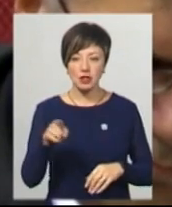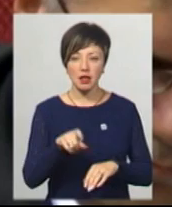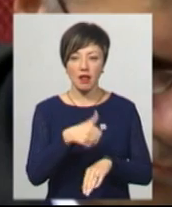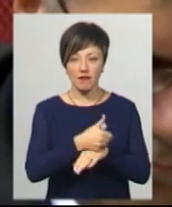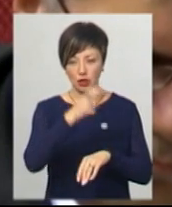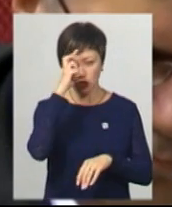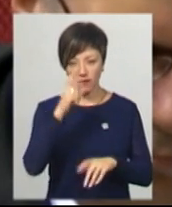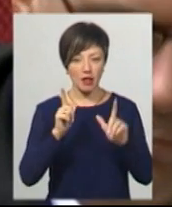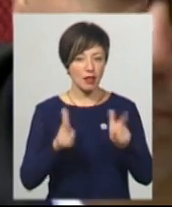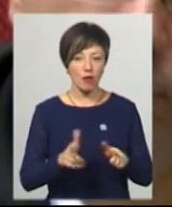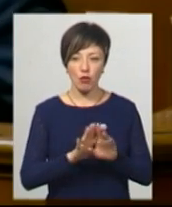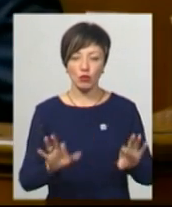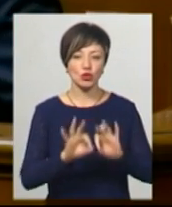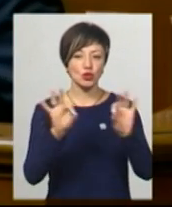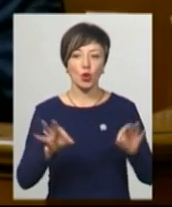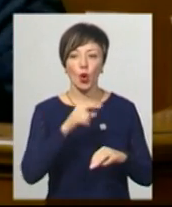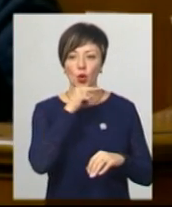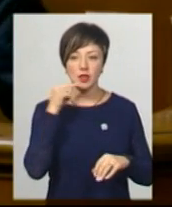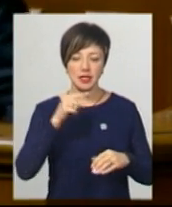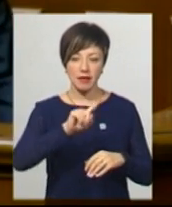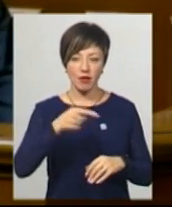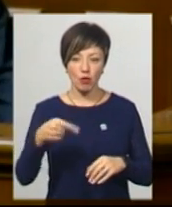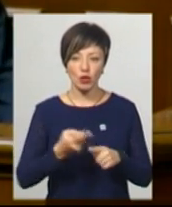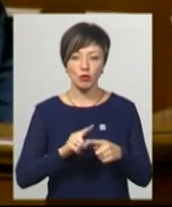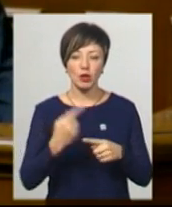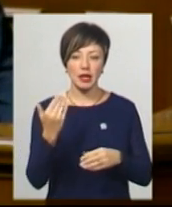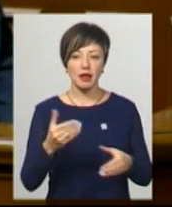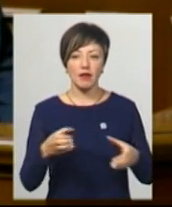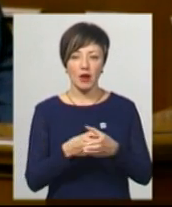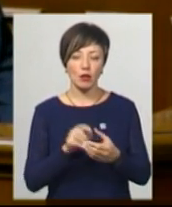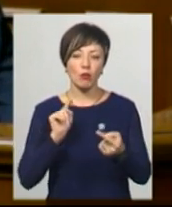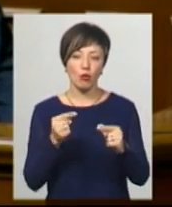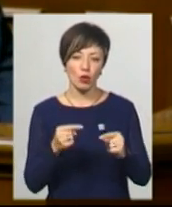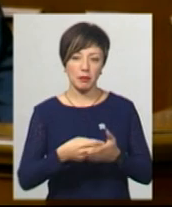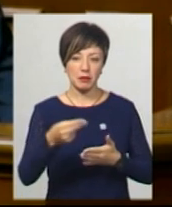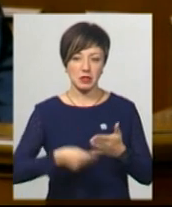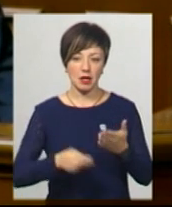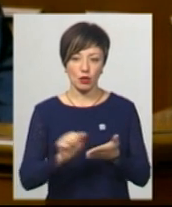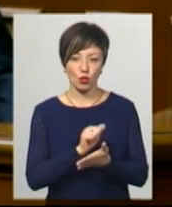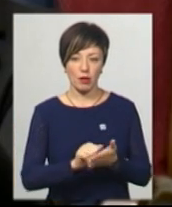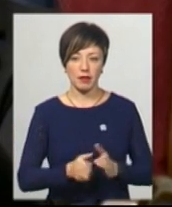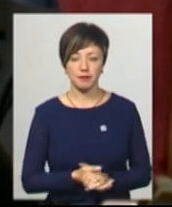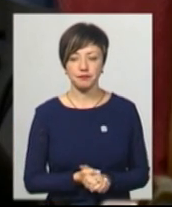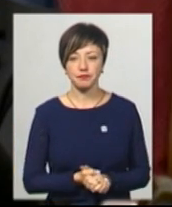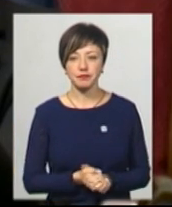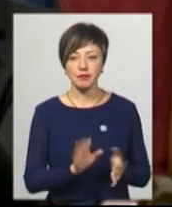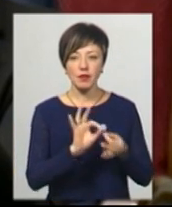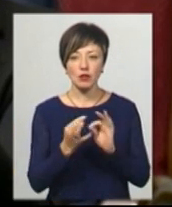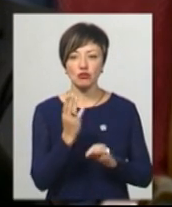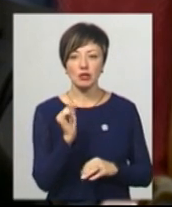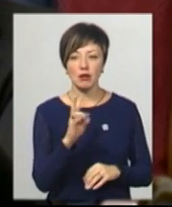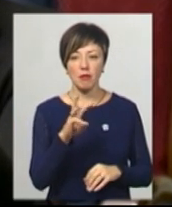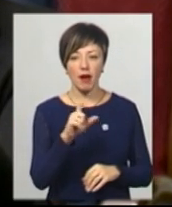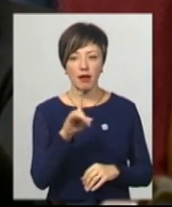держави не погоджувався на жодні російські вимоги. Тому їхня фракція виступає проти підписання документа. Формула Штайнмаєра